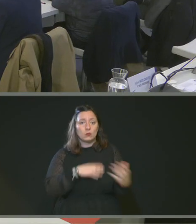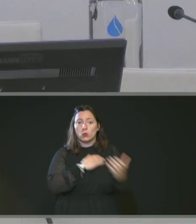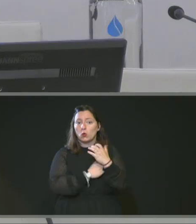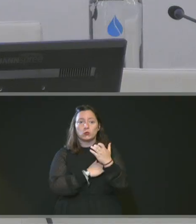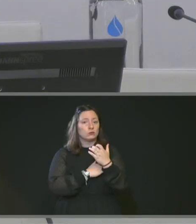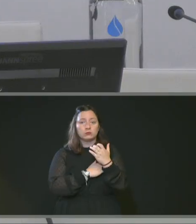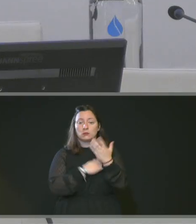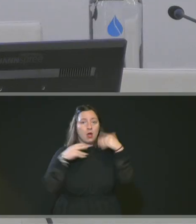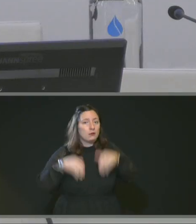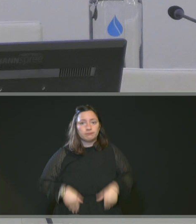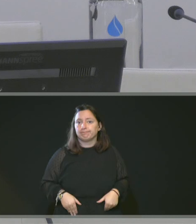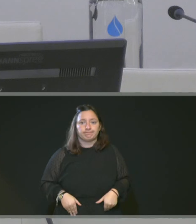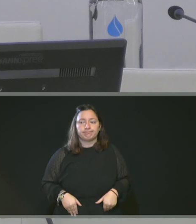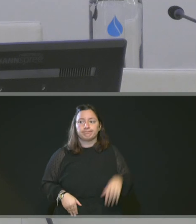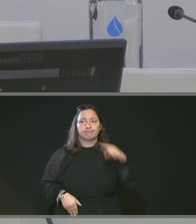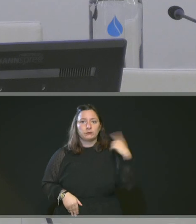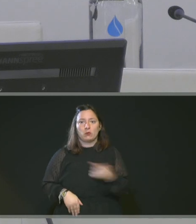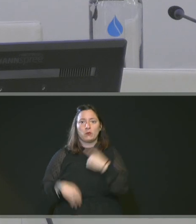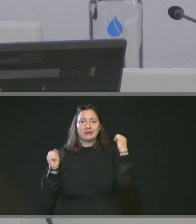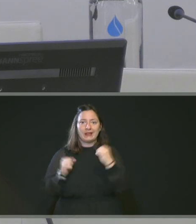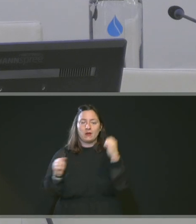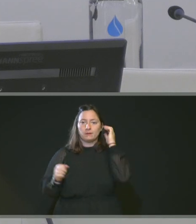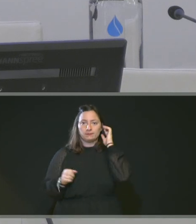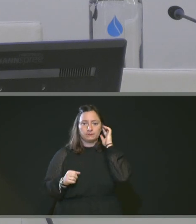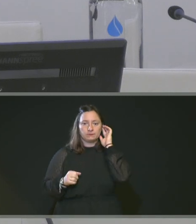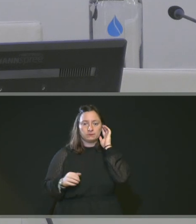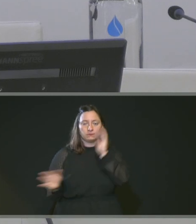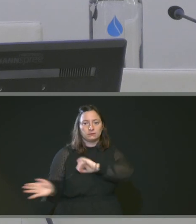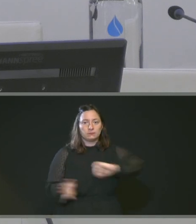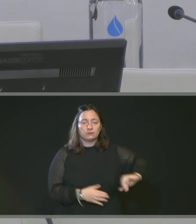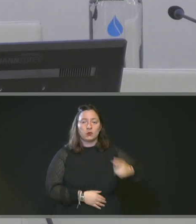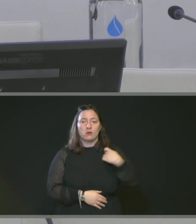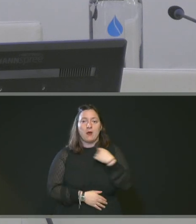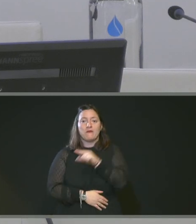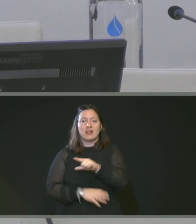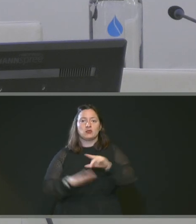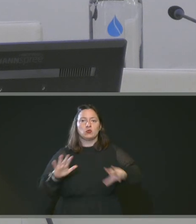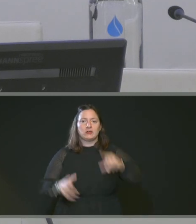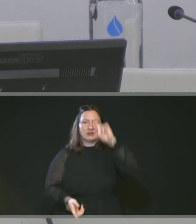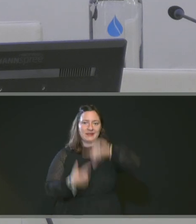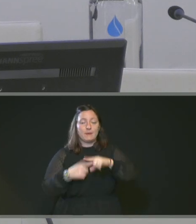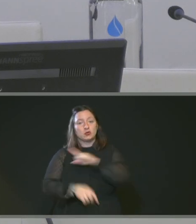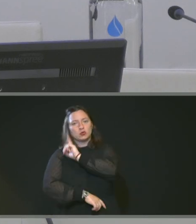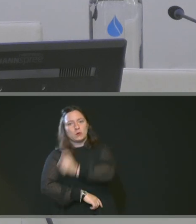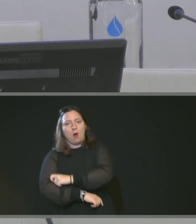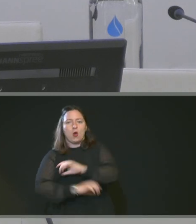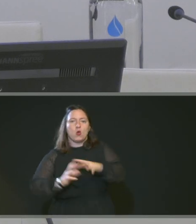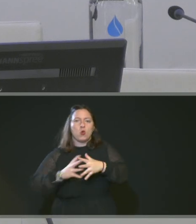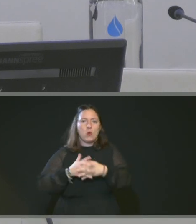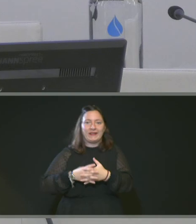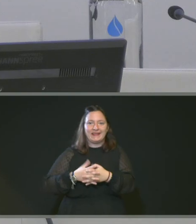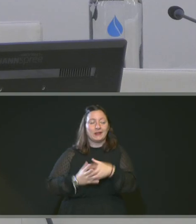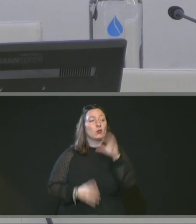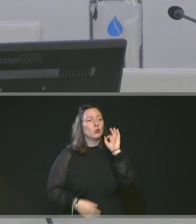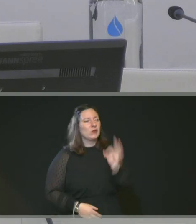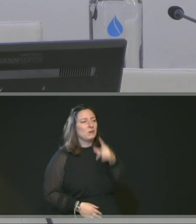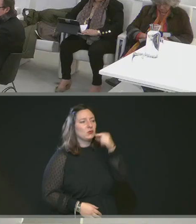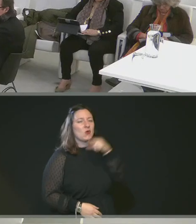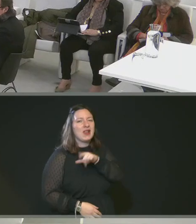contre, pas d'abstention, unanimité. La numéro 28. On est passé au sport et loisirs avec David Lamiret. Oui, c vrai qu